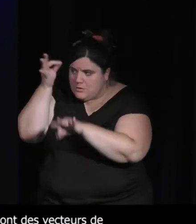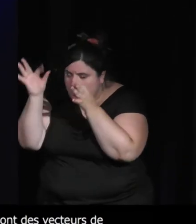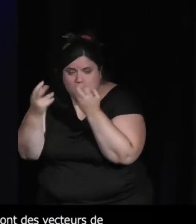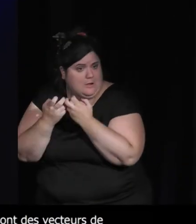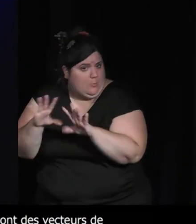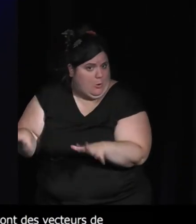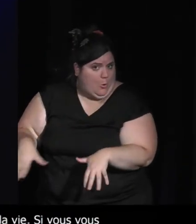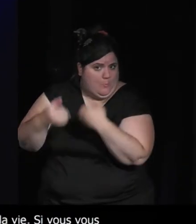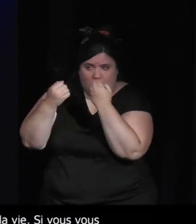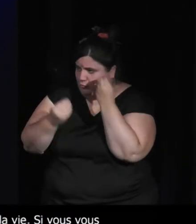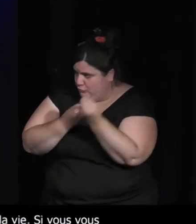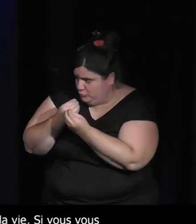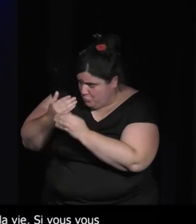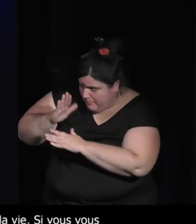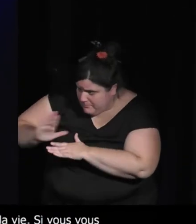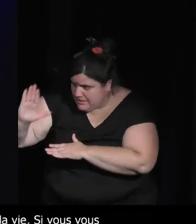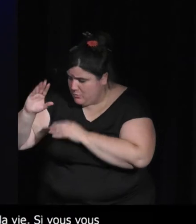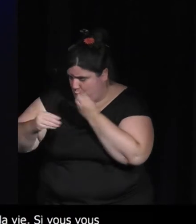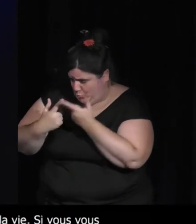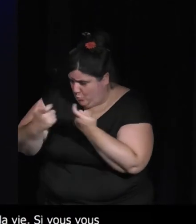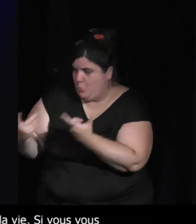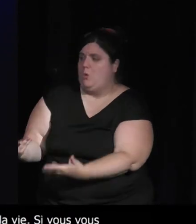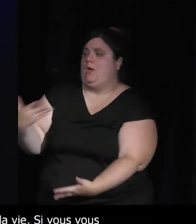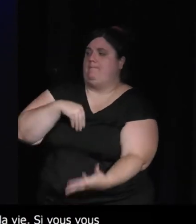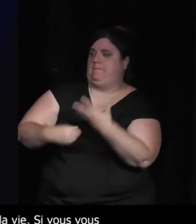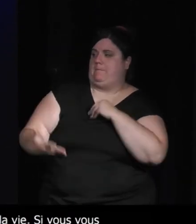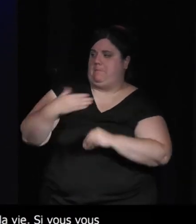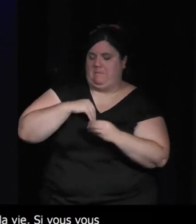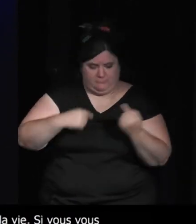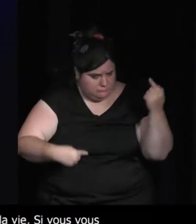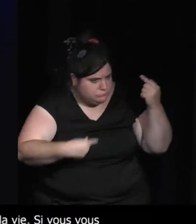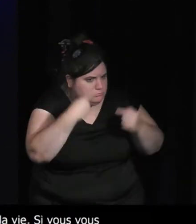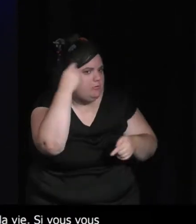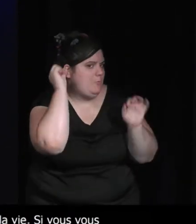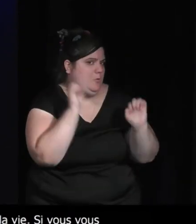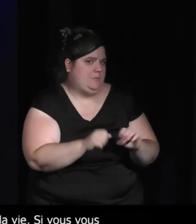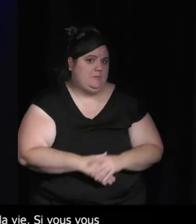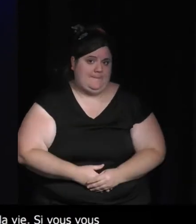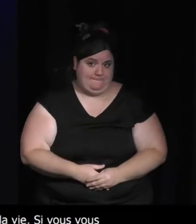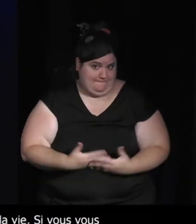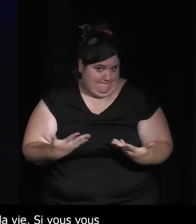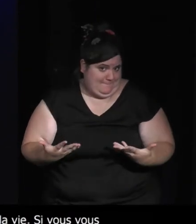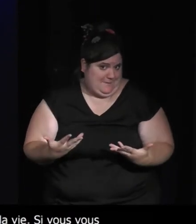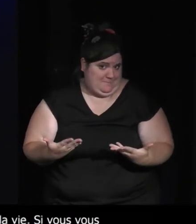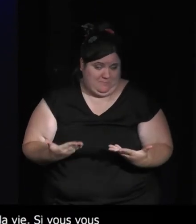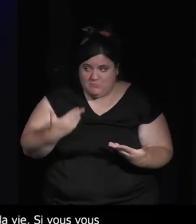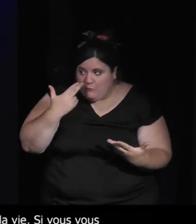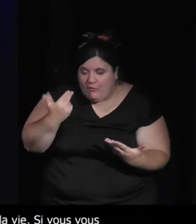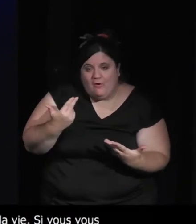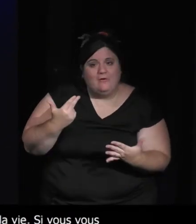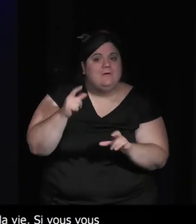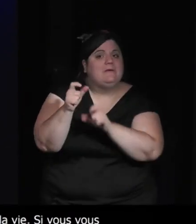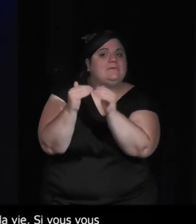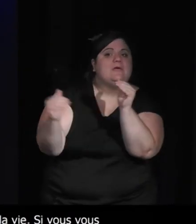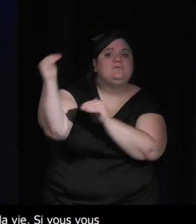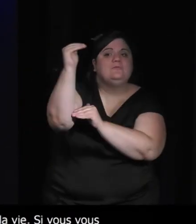des compétences et donc c'est un vecteur de progression ou de développement personnel et aujourd'hui on voit beaucoup de gens qui sont à la recherche en tant qu'adultes de leur